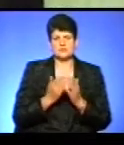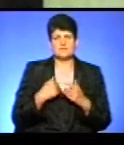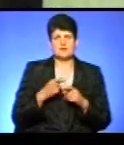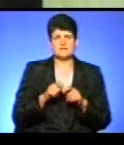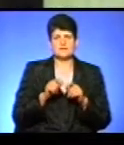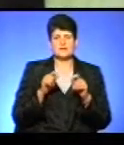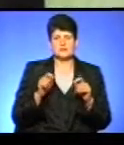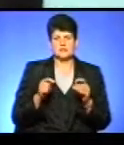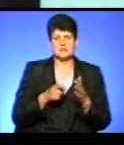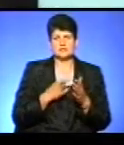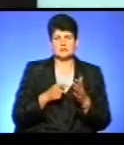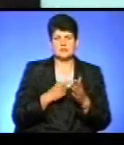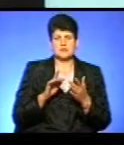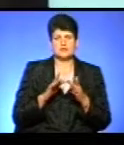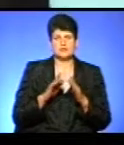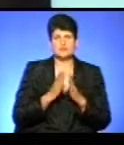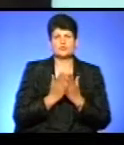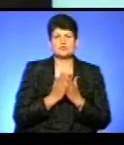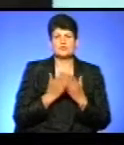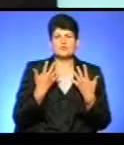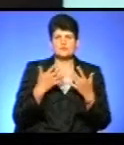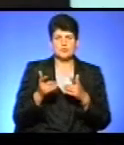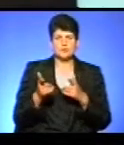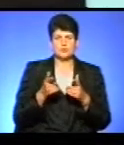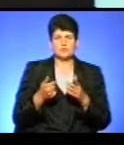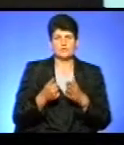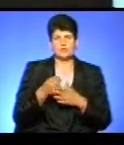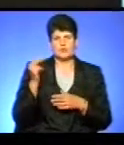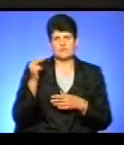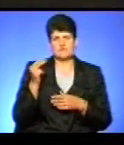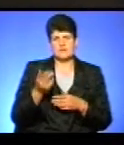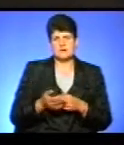сторінку з електронною книжкою і вже готові до навчання.